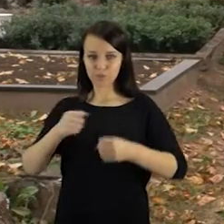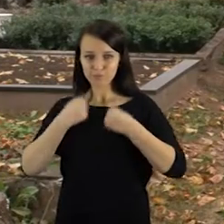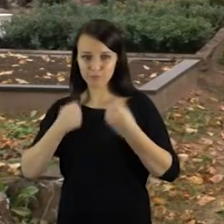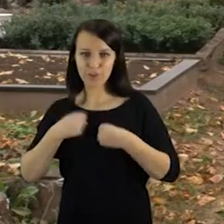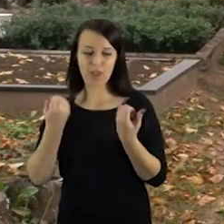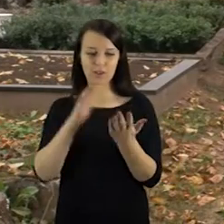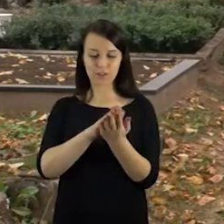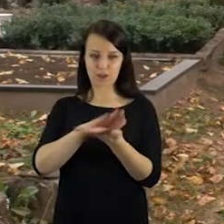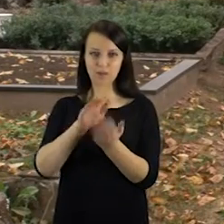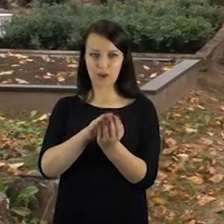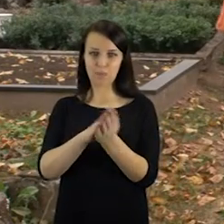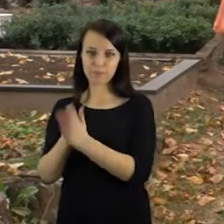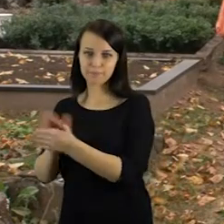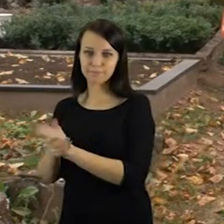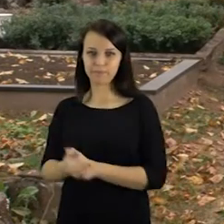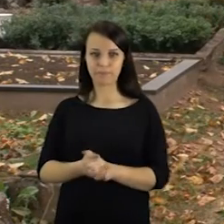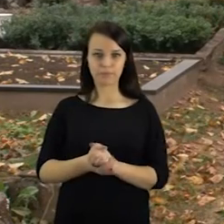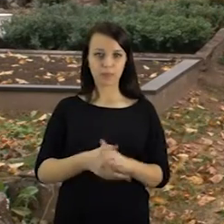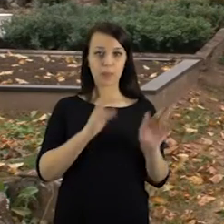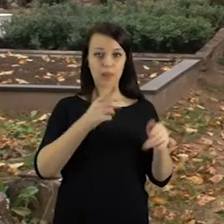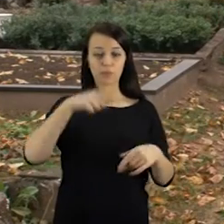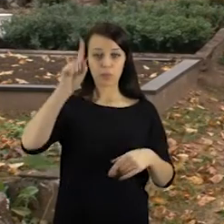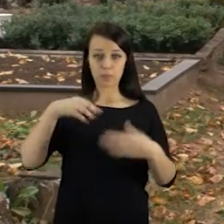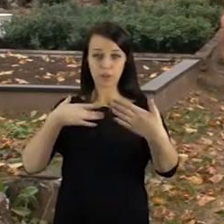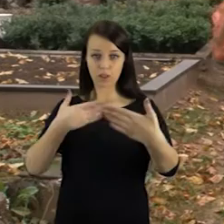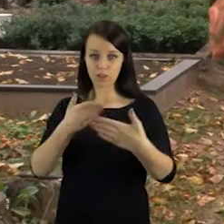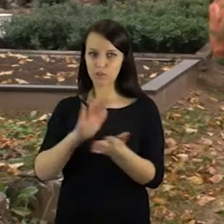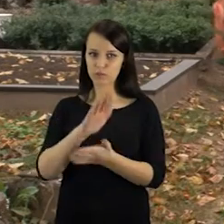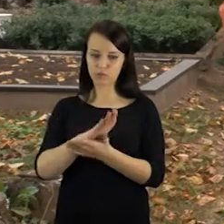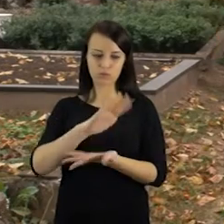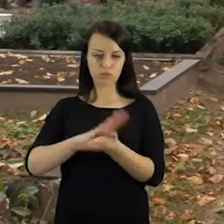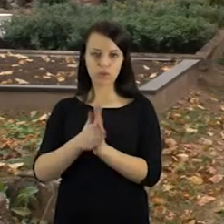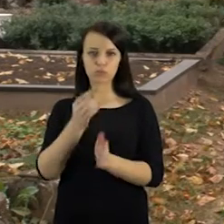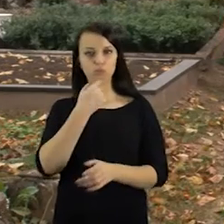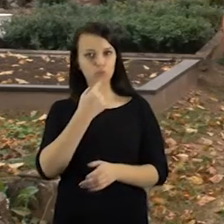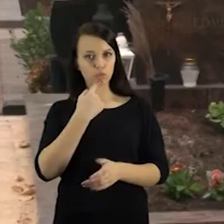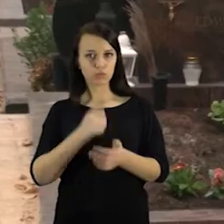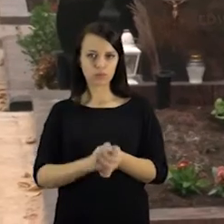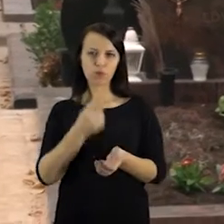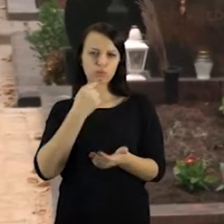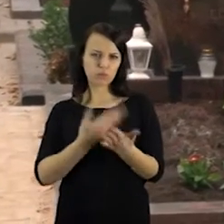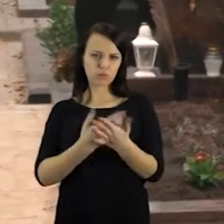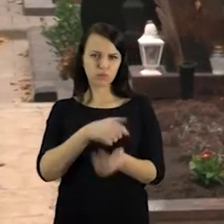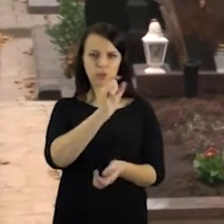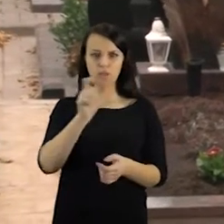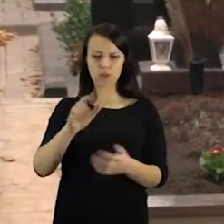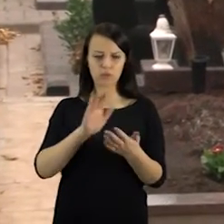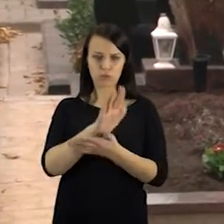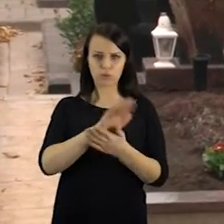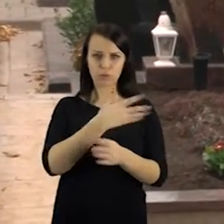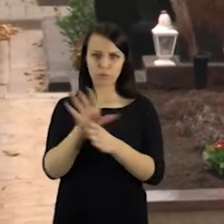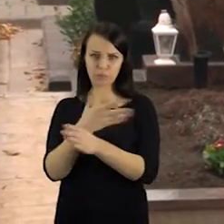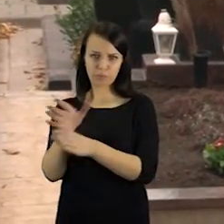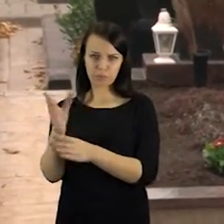kuo gražiau sutvarkyti kapą. Tačiau šis laikotarpis tikras galvos kausmas atliekų tvarkytojams, nes gyventojai vis dar į būtinių atliekų